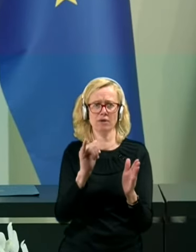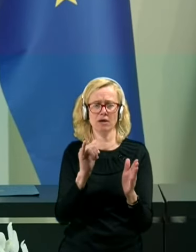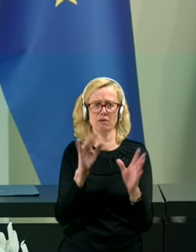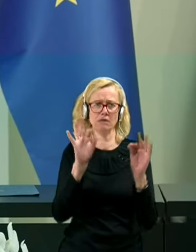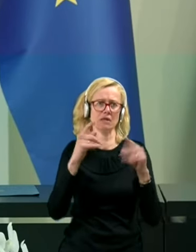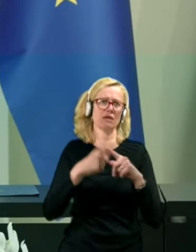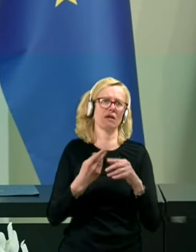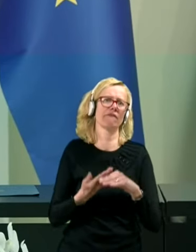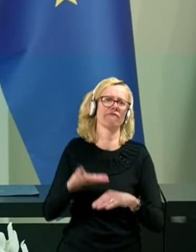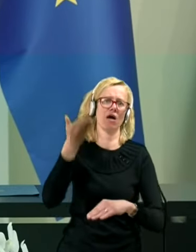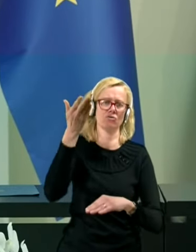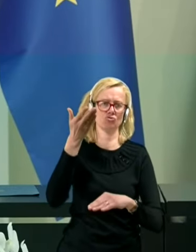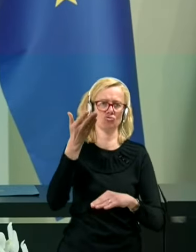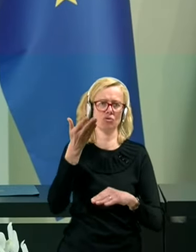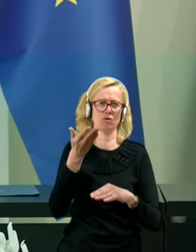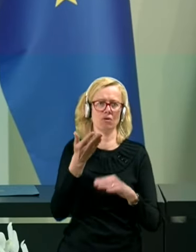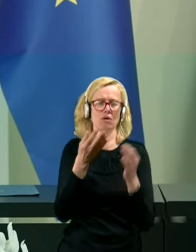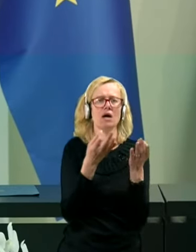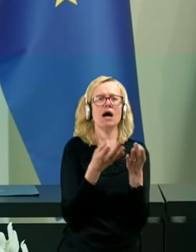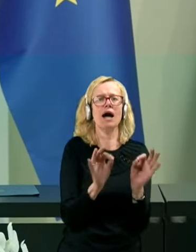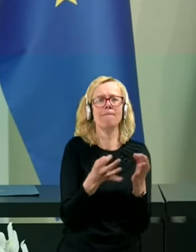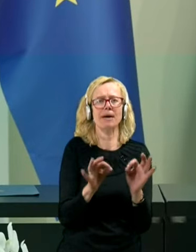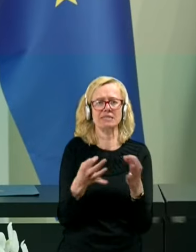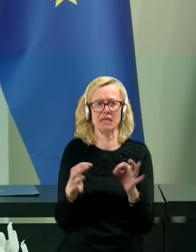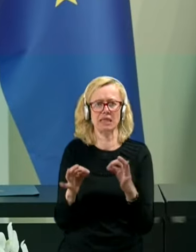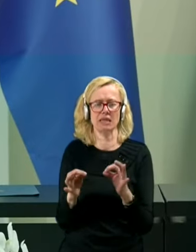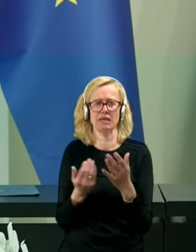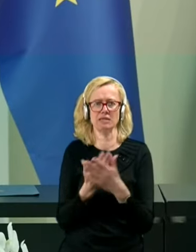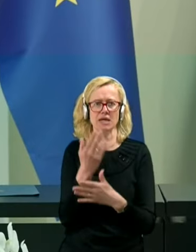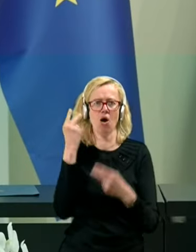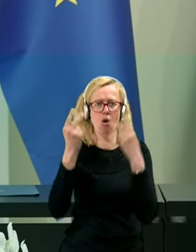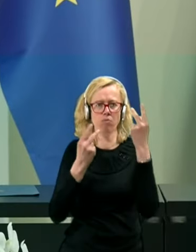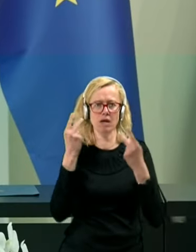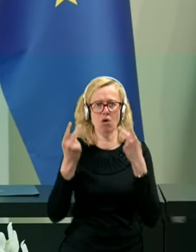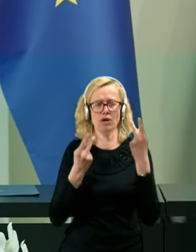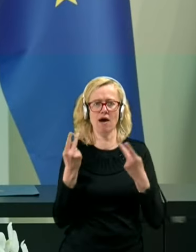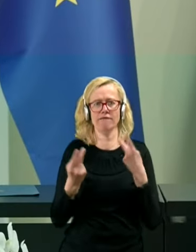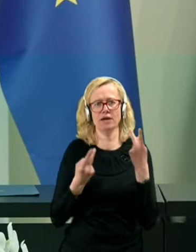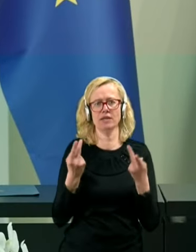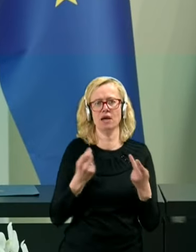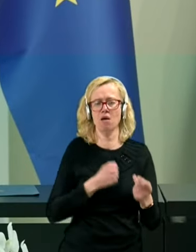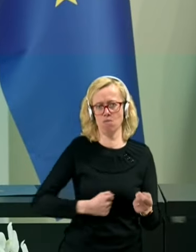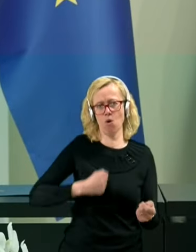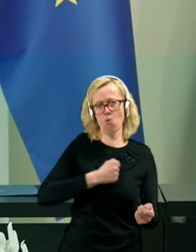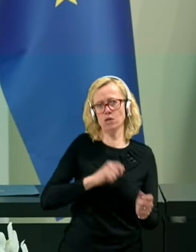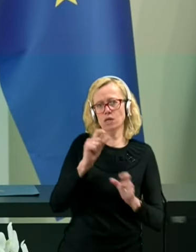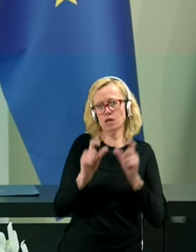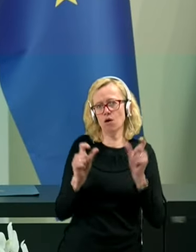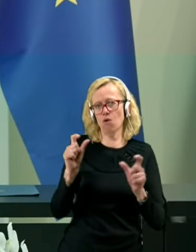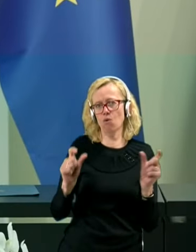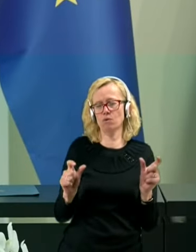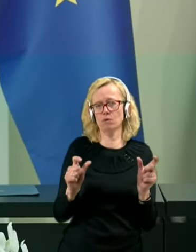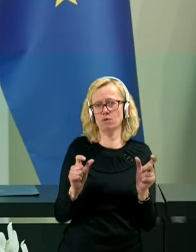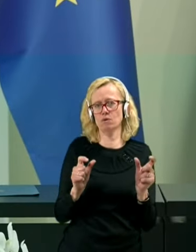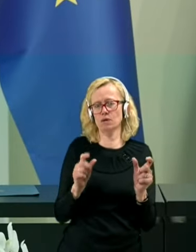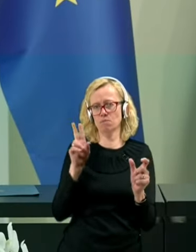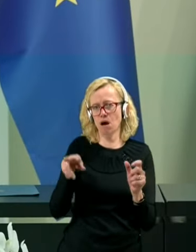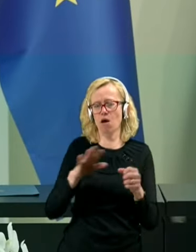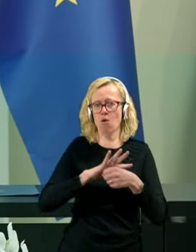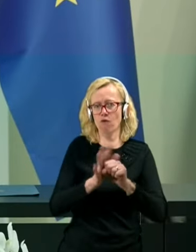kapacitete za obravnavanje bolnikov z COVID